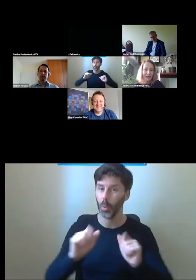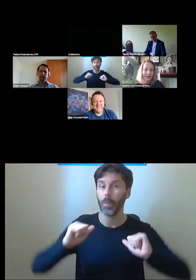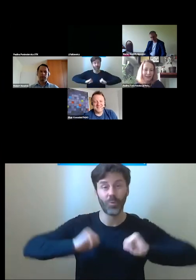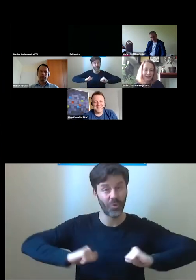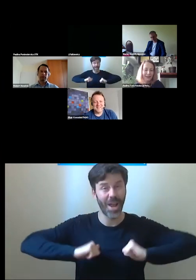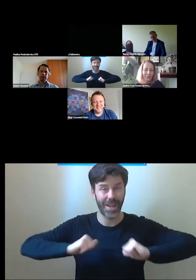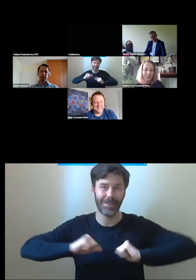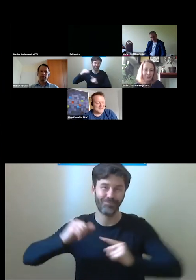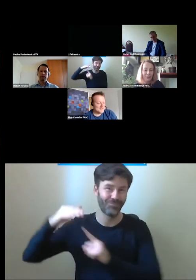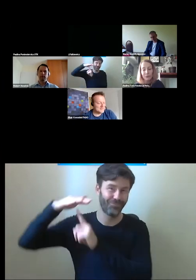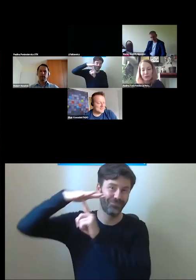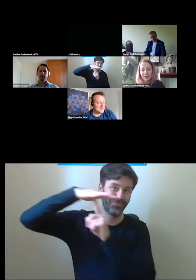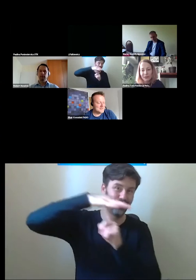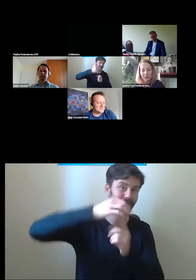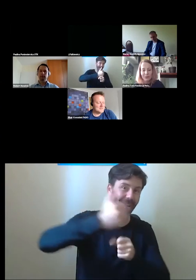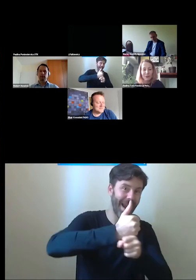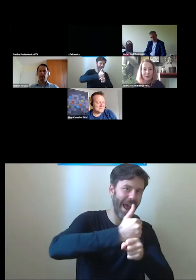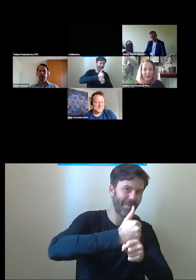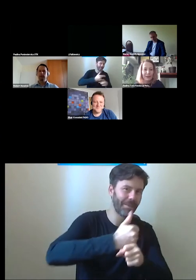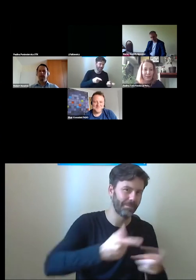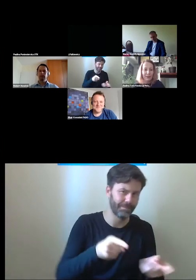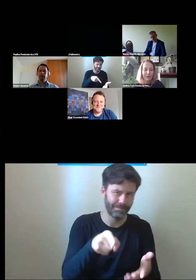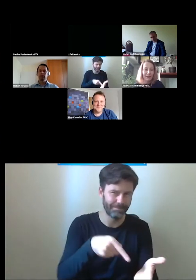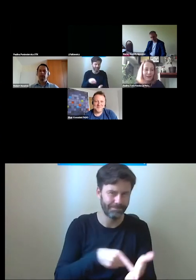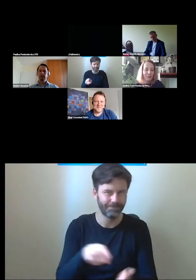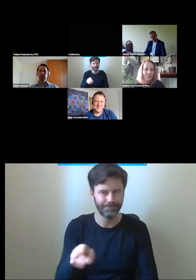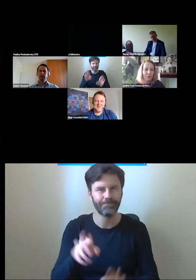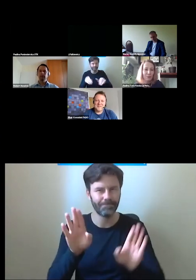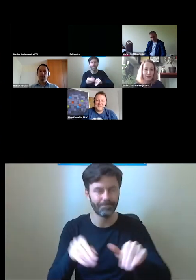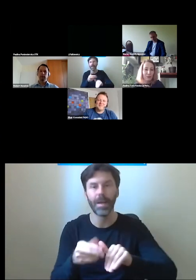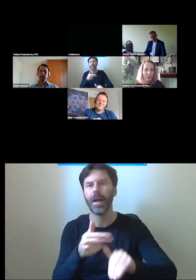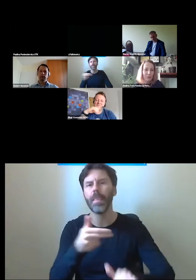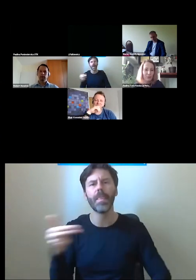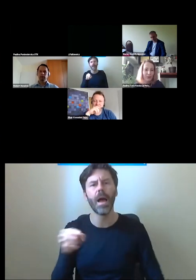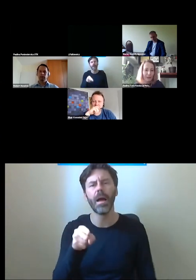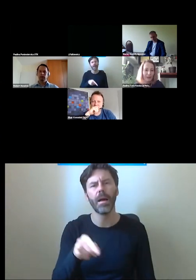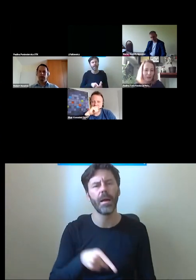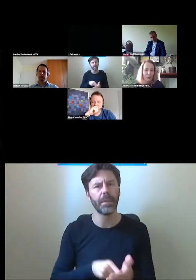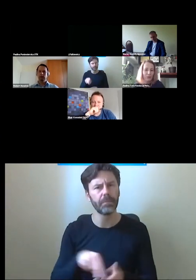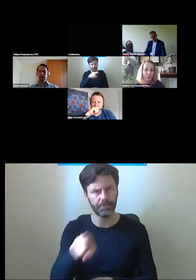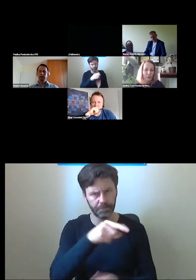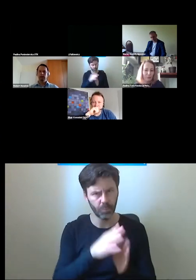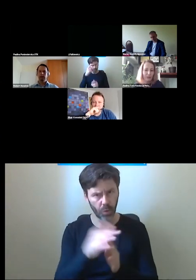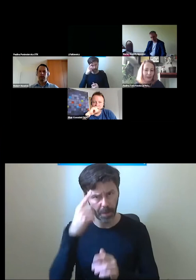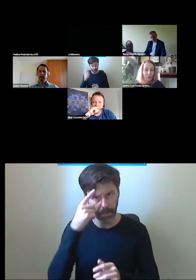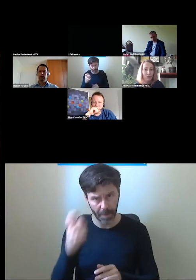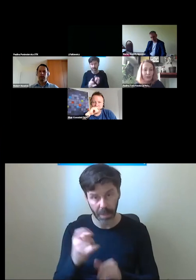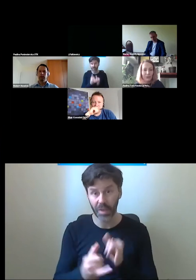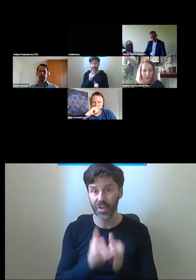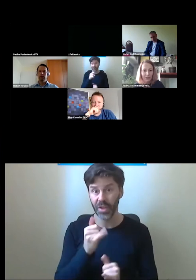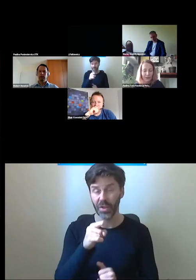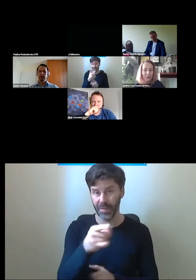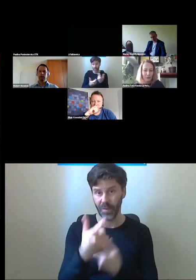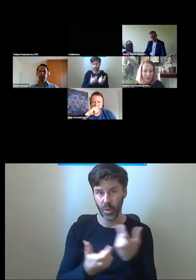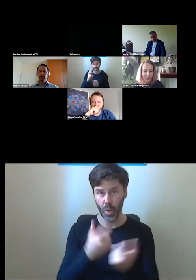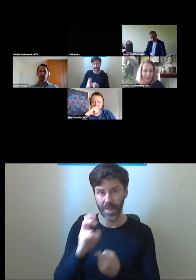chciałabym tylko, bo właściwie sam zacząłeś trochę ten temat, chciałabym, żebyśmy też wszyscy pamiętali, że jak już zamontujemy głównie te